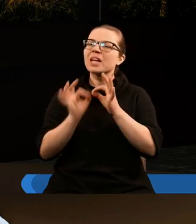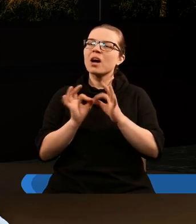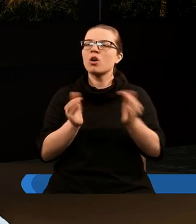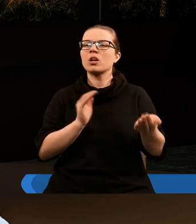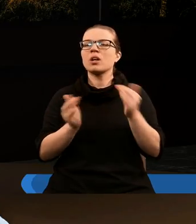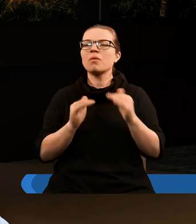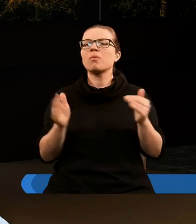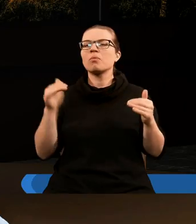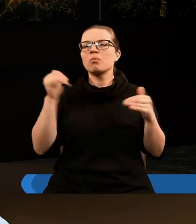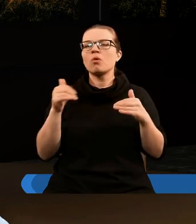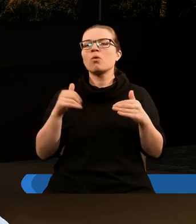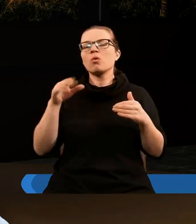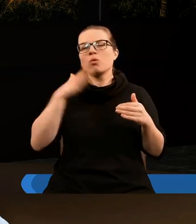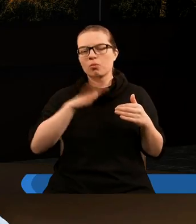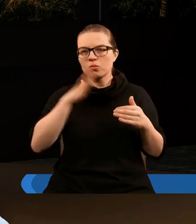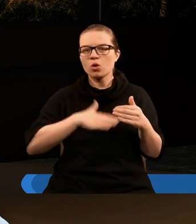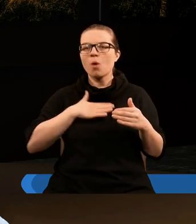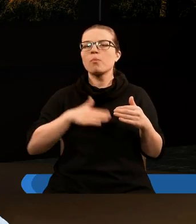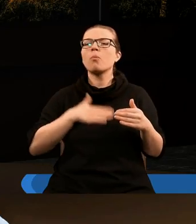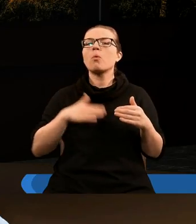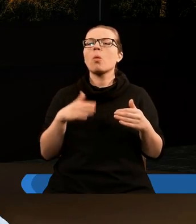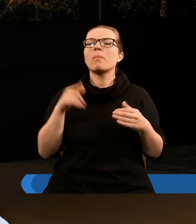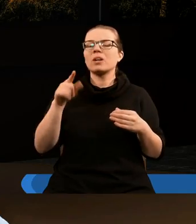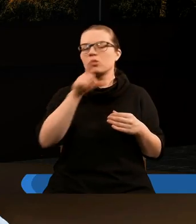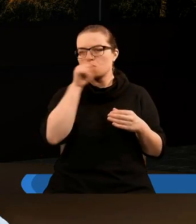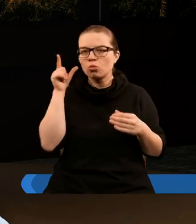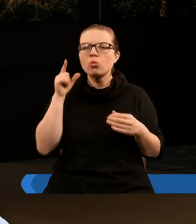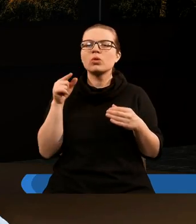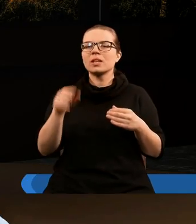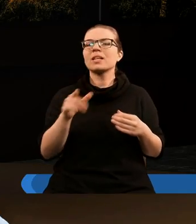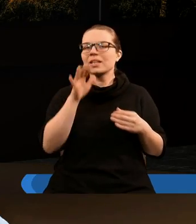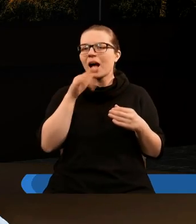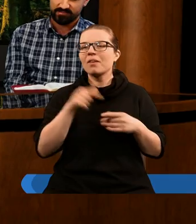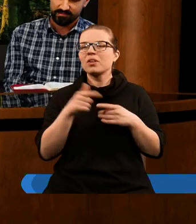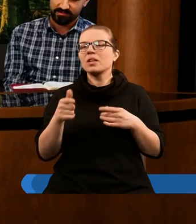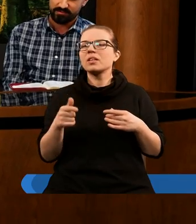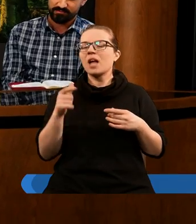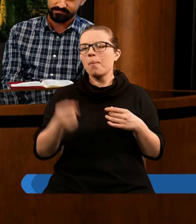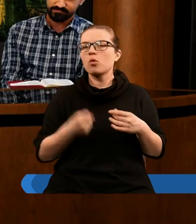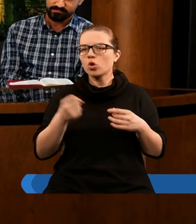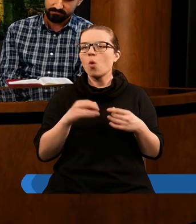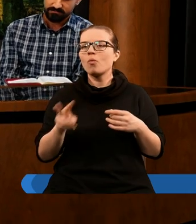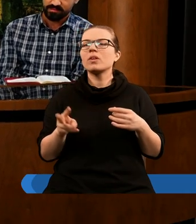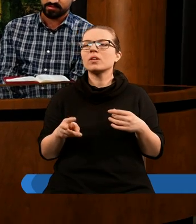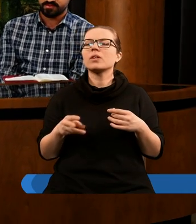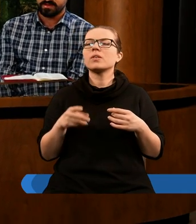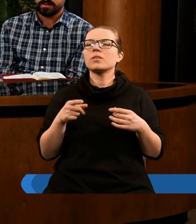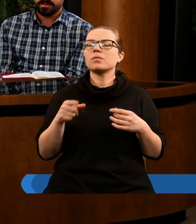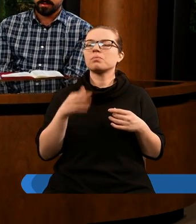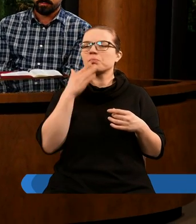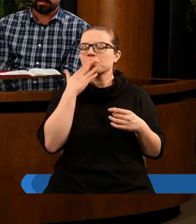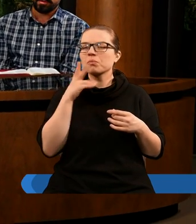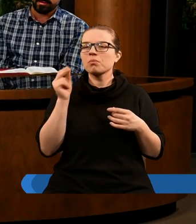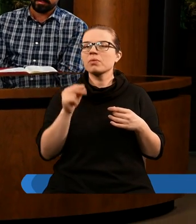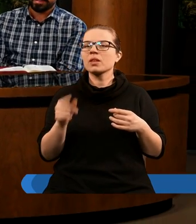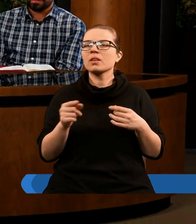sposób Bóg sobie upodobał w kontekście swojego ludu. 12 plemion Izraela, było 12 apostołów. Mamy tą liczbę